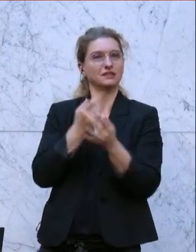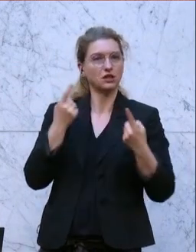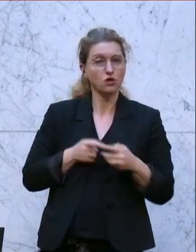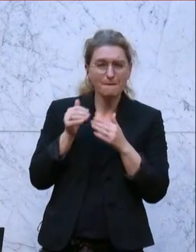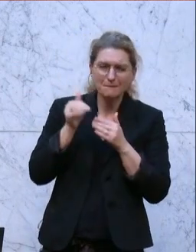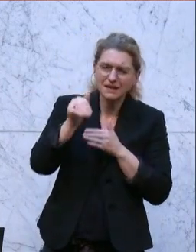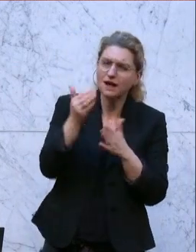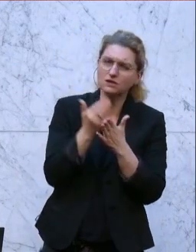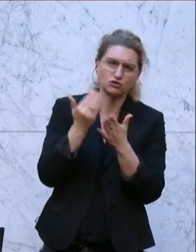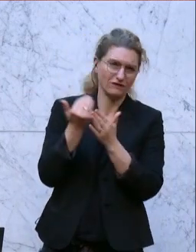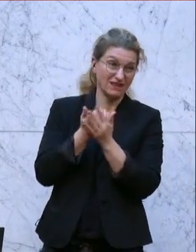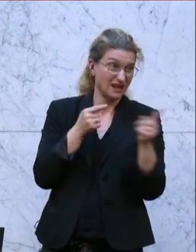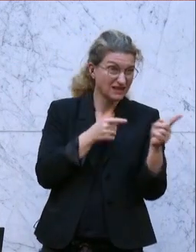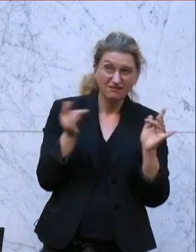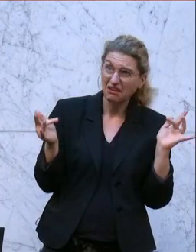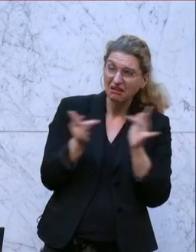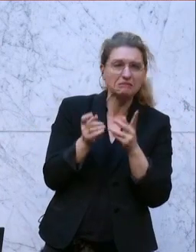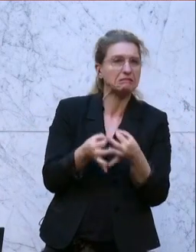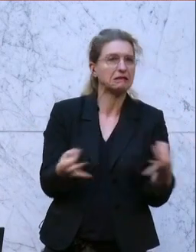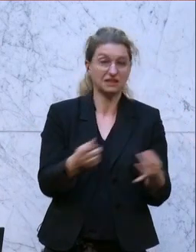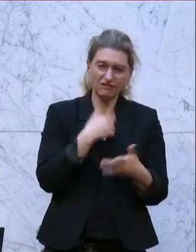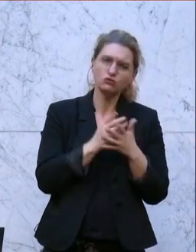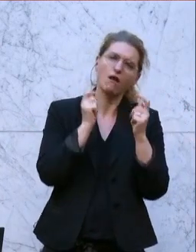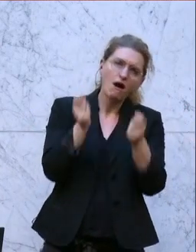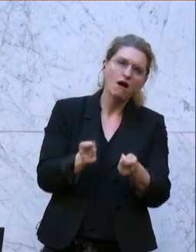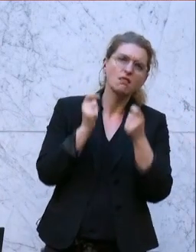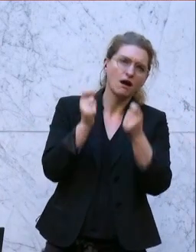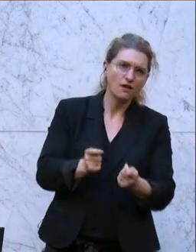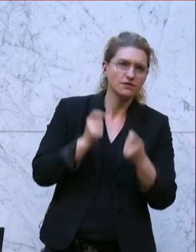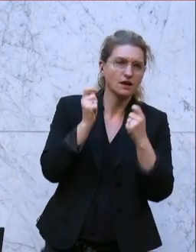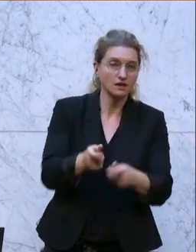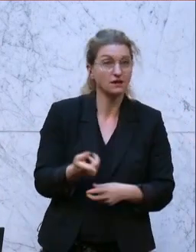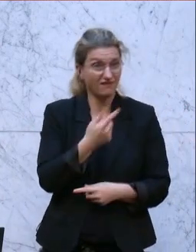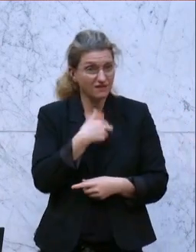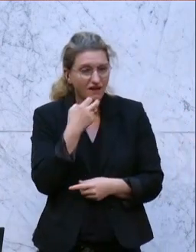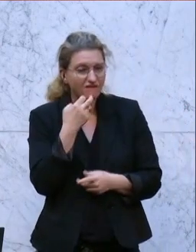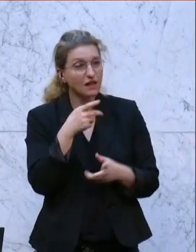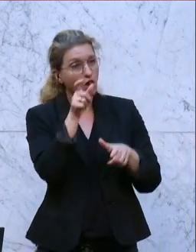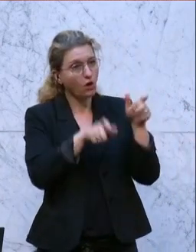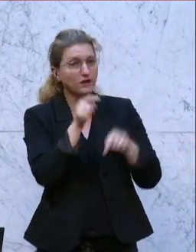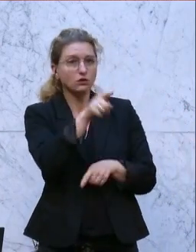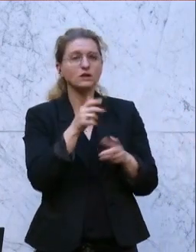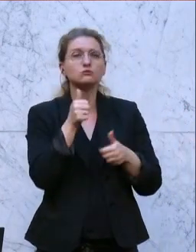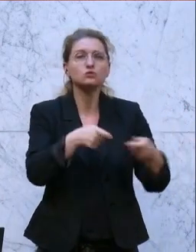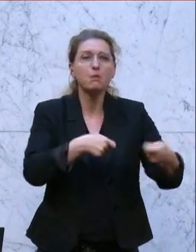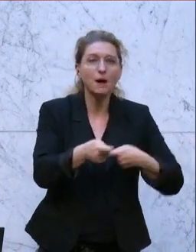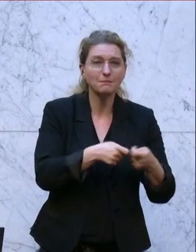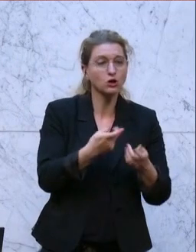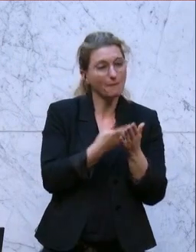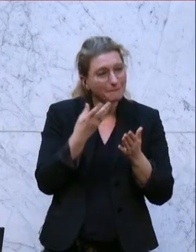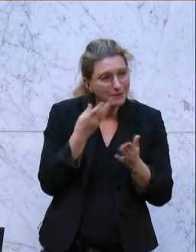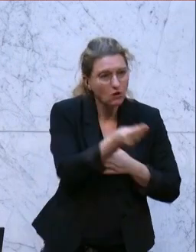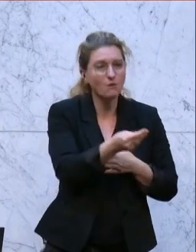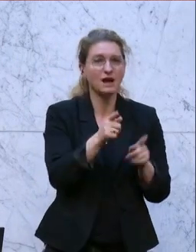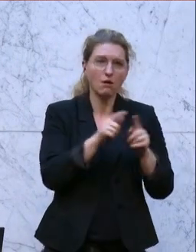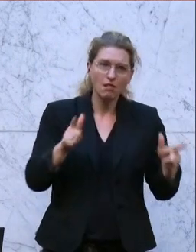Milliardenverdienende. Ihr unternehmt dagegen nichts. Wir haben Anträge dafür eingebracht. Wir wollen haben, dass die Leute im Supermarkt etwas bekommen, was sie